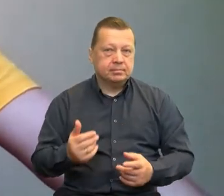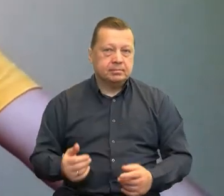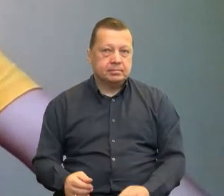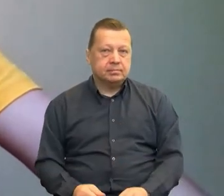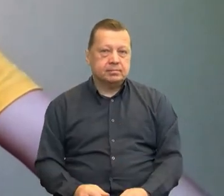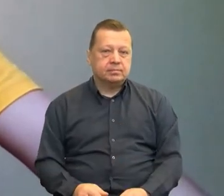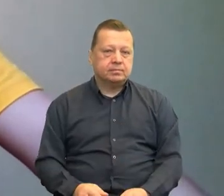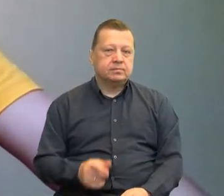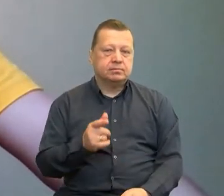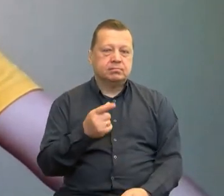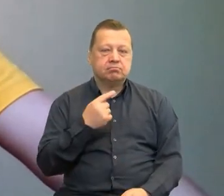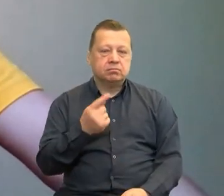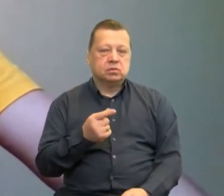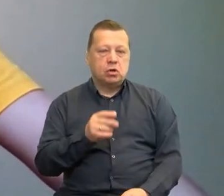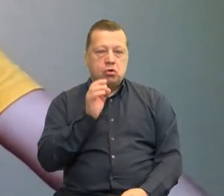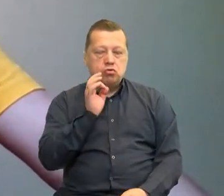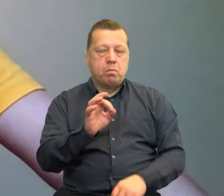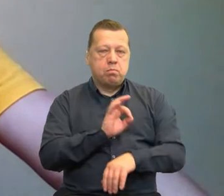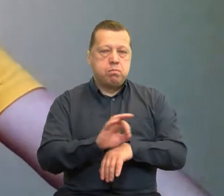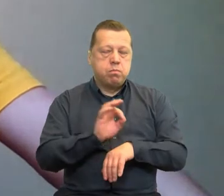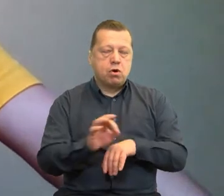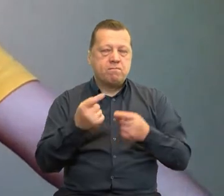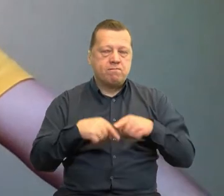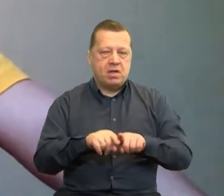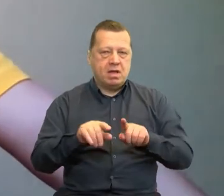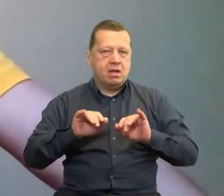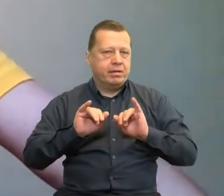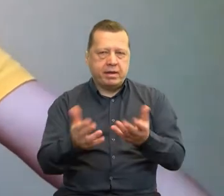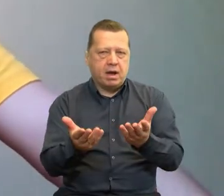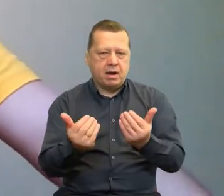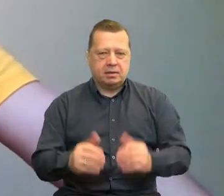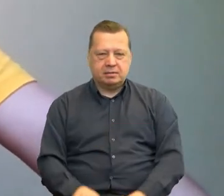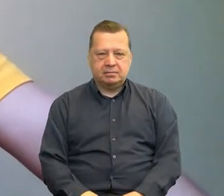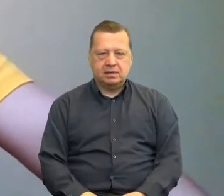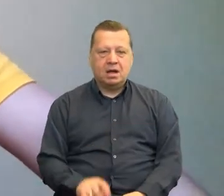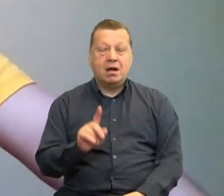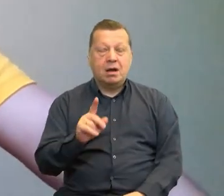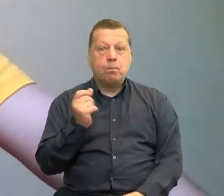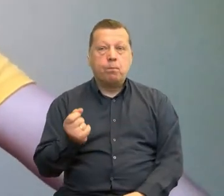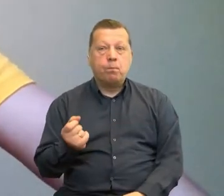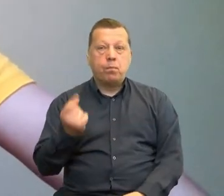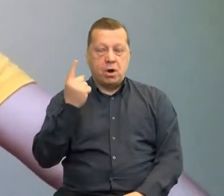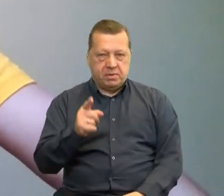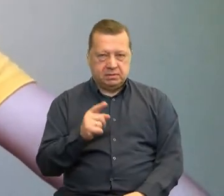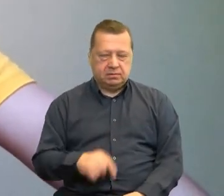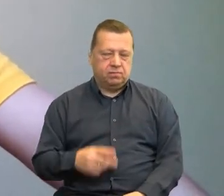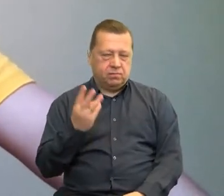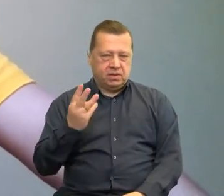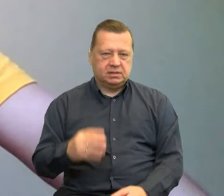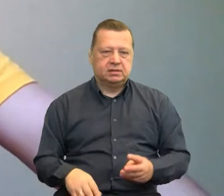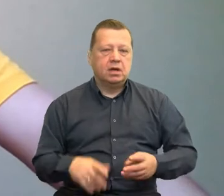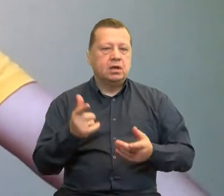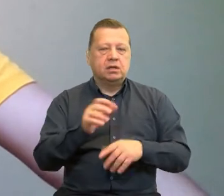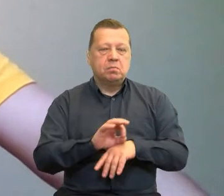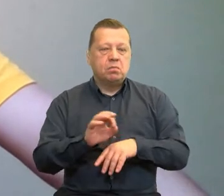jest Państwa zdaniem recepta na dobry projekt? Recepta, pomysł. No tak, to jest bardzo ważne, żeby ten projekt